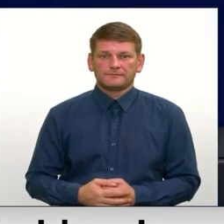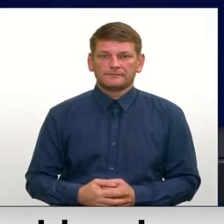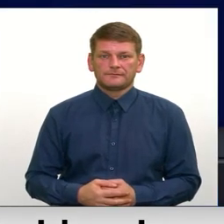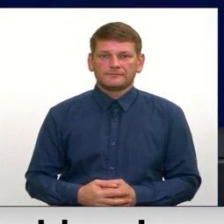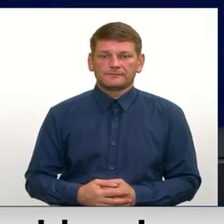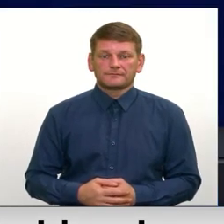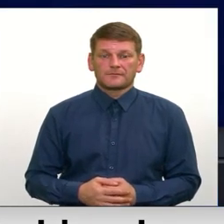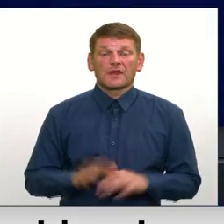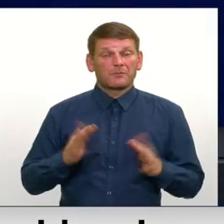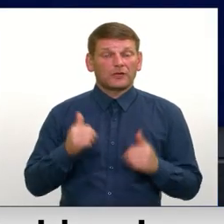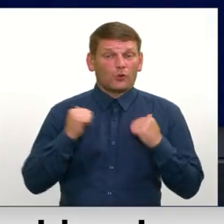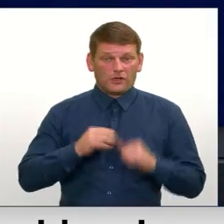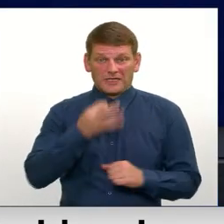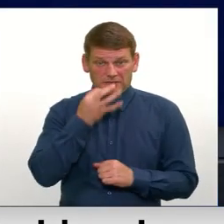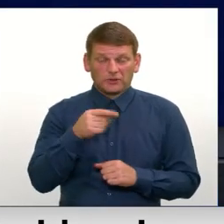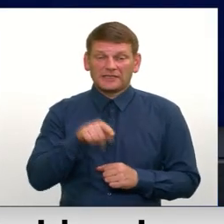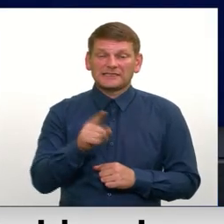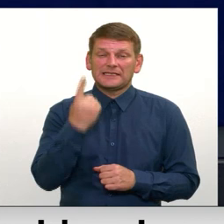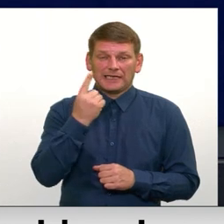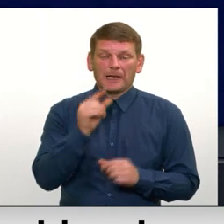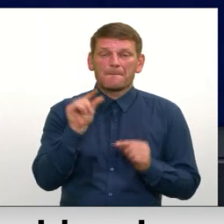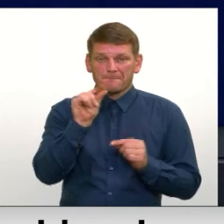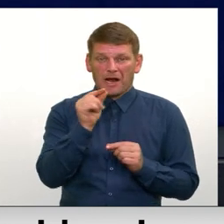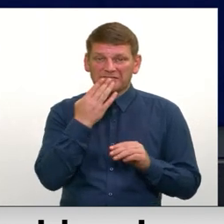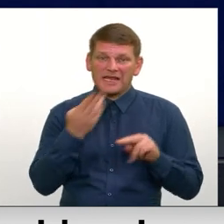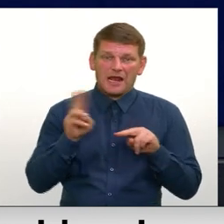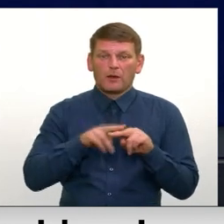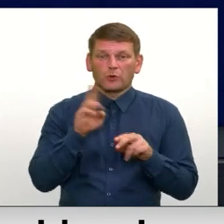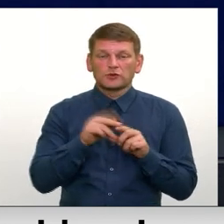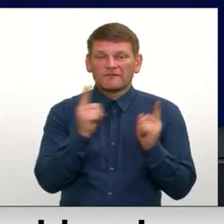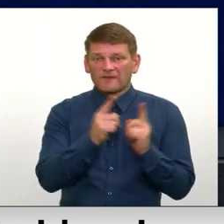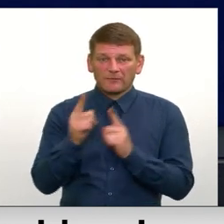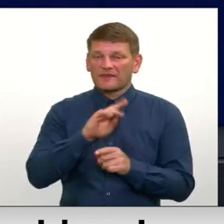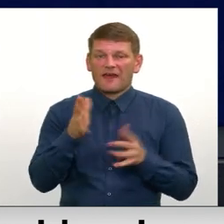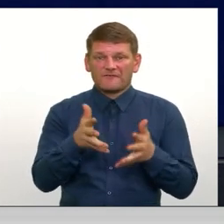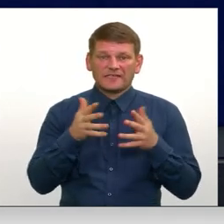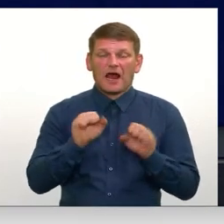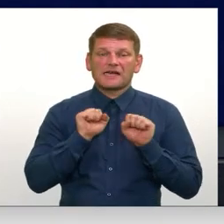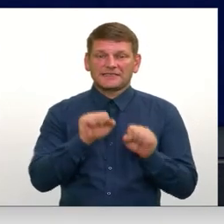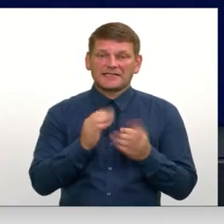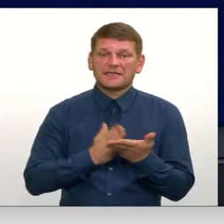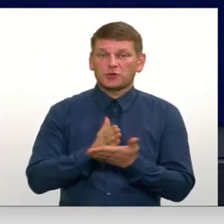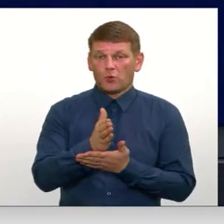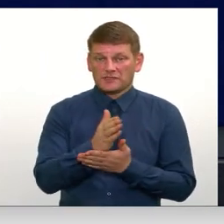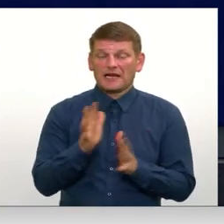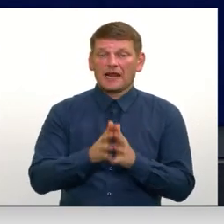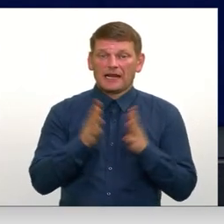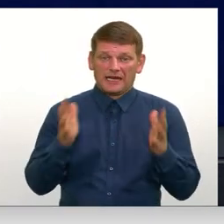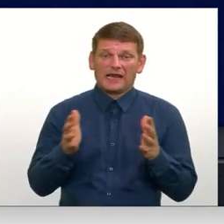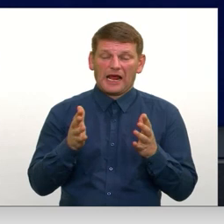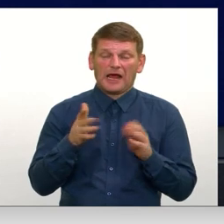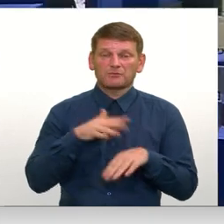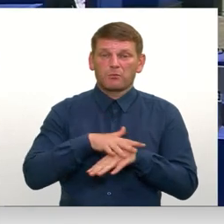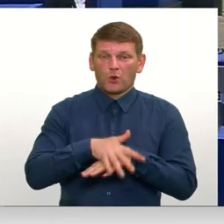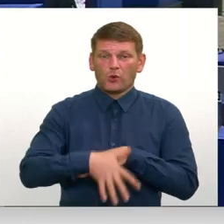Bet, godīgi sakoja, tas ir tikai mazs ielāps uz fragmentētās un neefektīvās aizsardzības nozaris lielās sulojošās